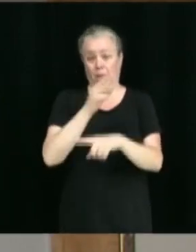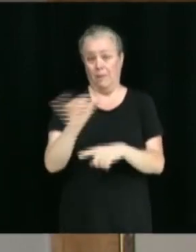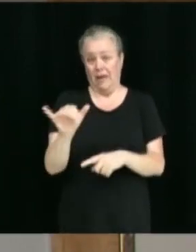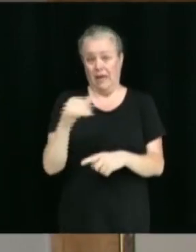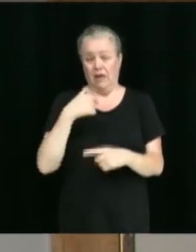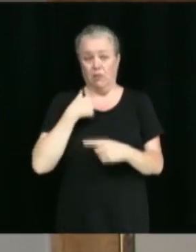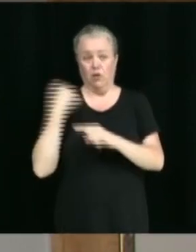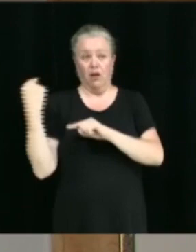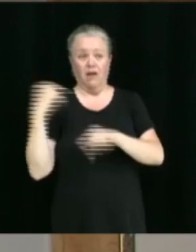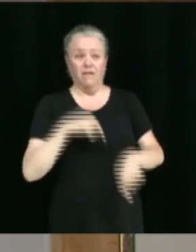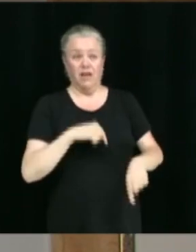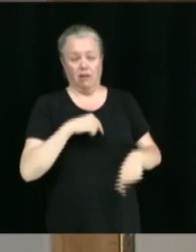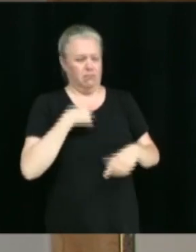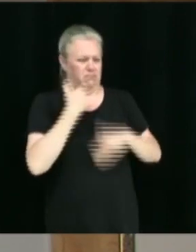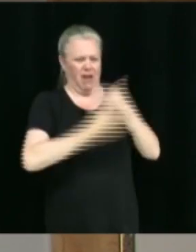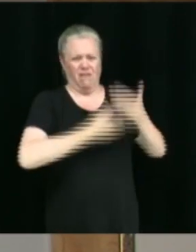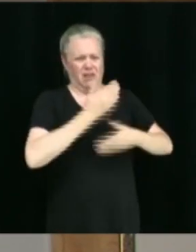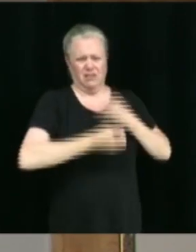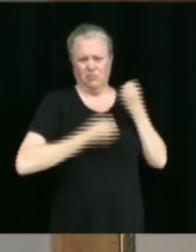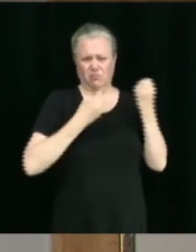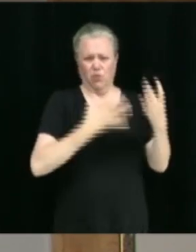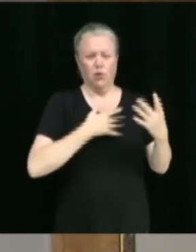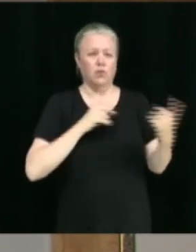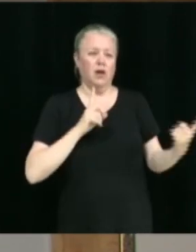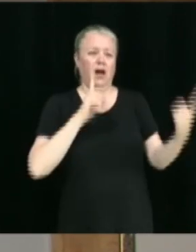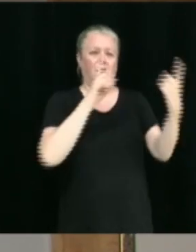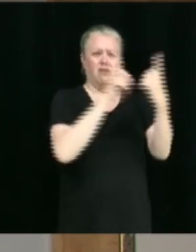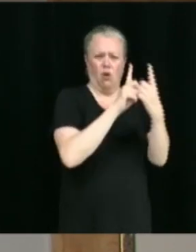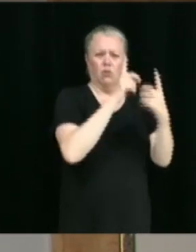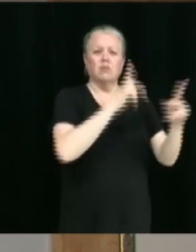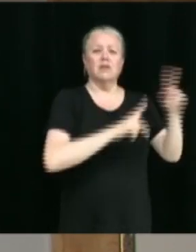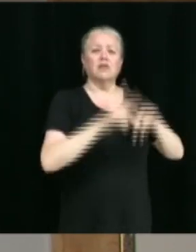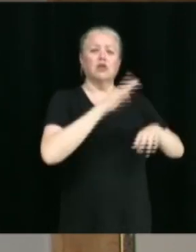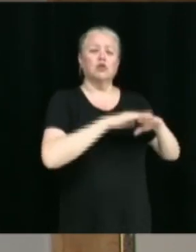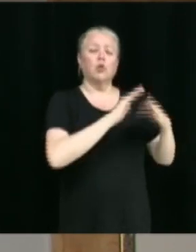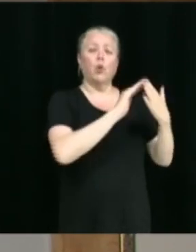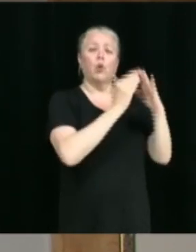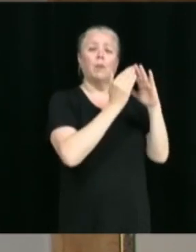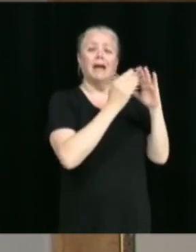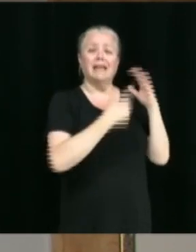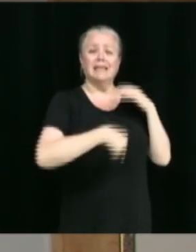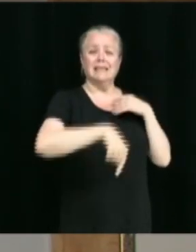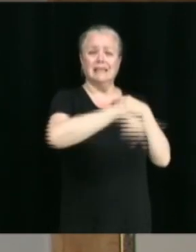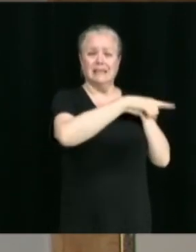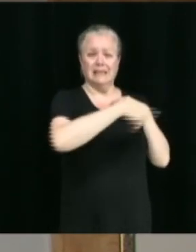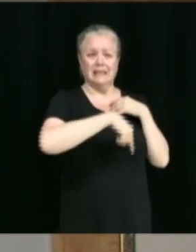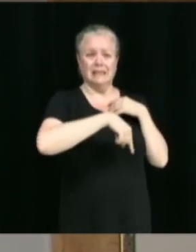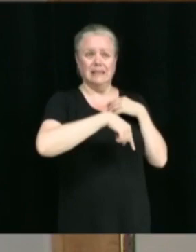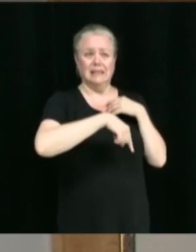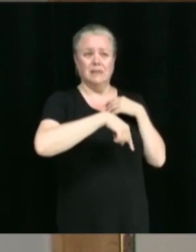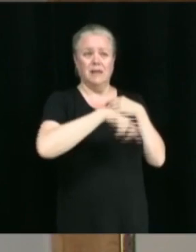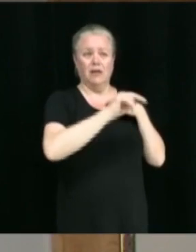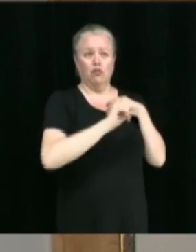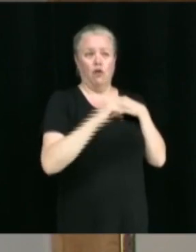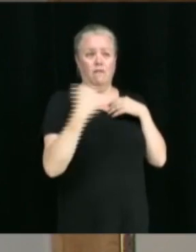rencontrer, ça ne'avançait pas. Alors, suis venu rencontrer les gens d'urbanisme. Et on m'a dit en novembre dernier que les